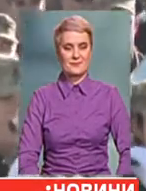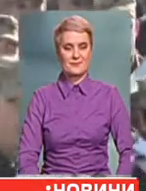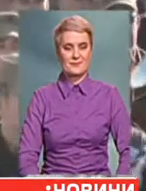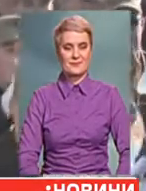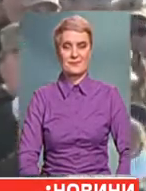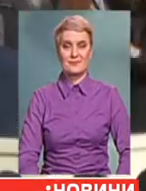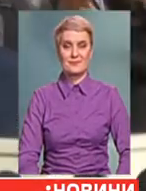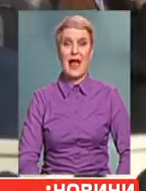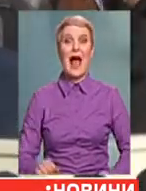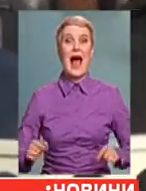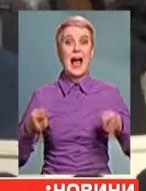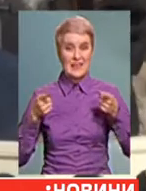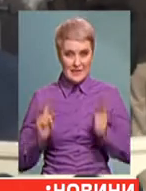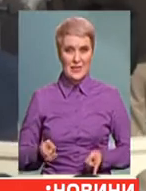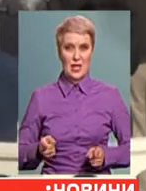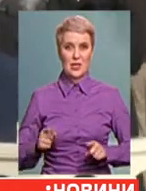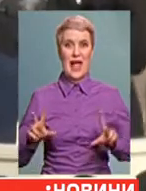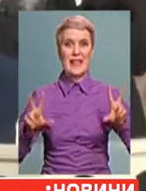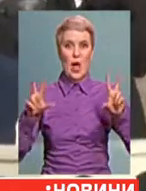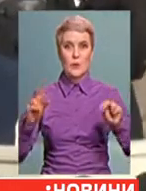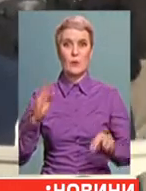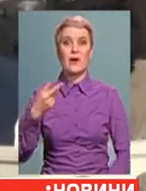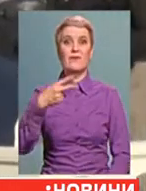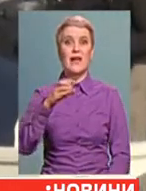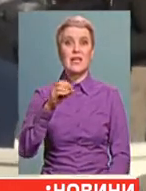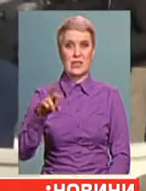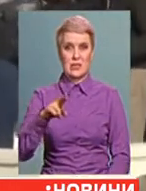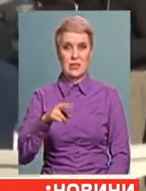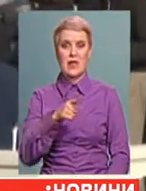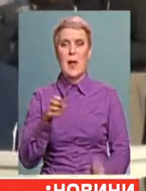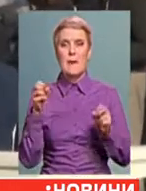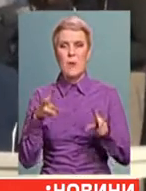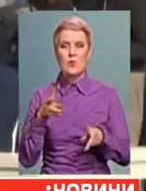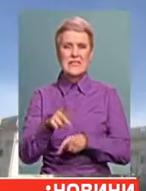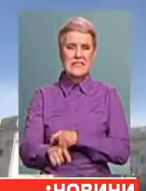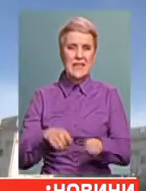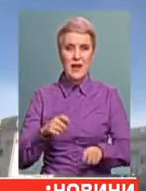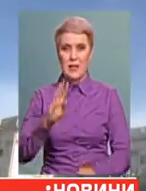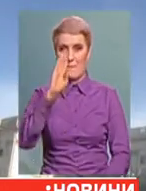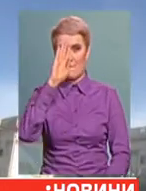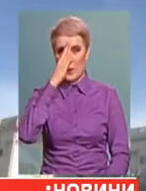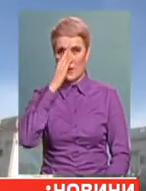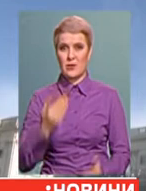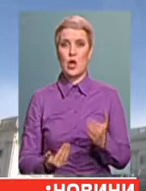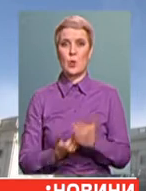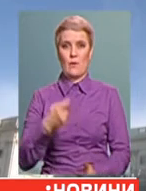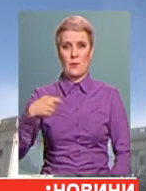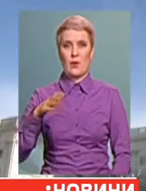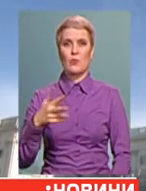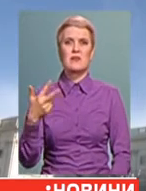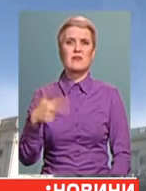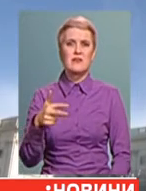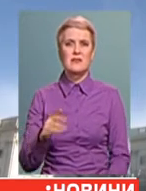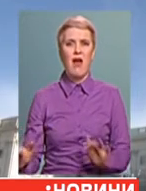Тамаржа інаугурація має відбутися 20 січня. Зірвати її погрожують противники новообраного глави. У Вашингтоні відбудуться три десятки